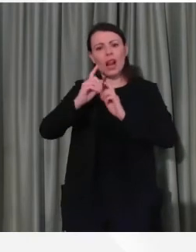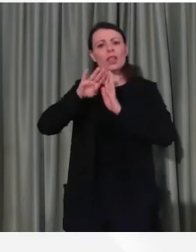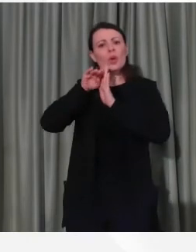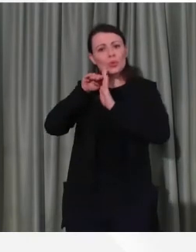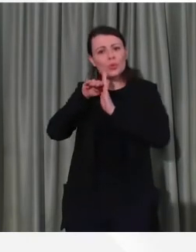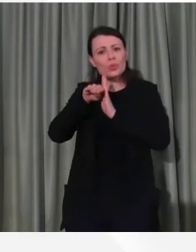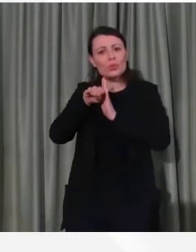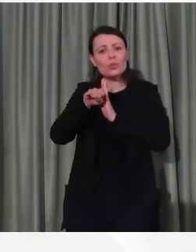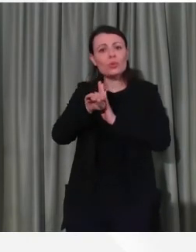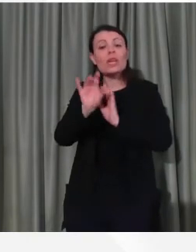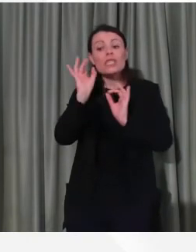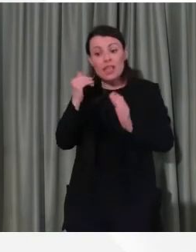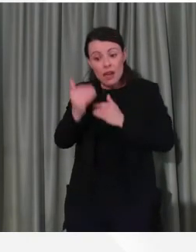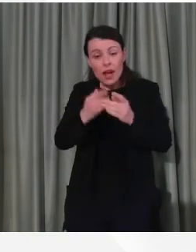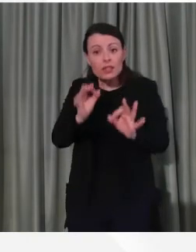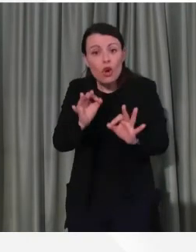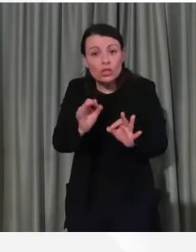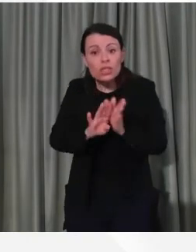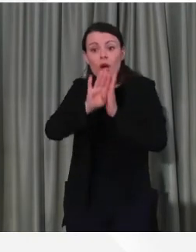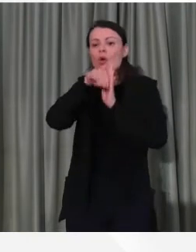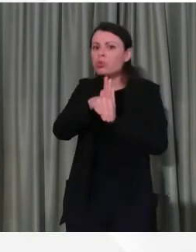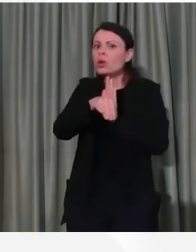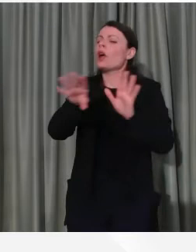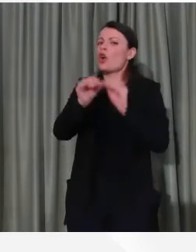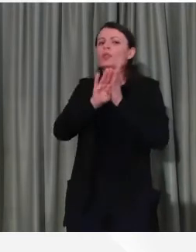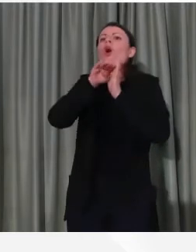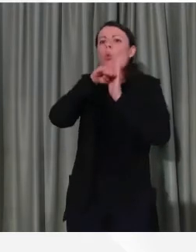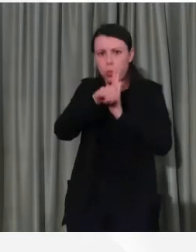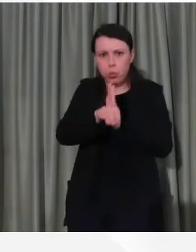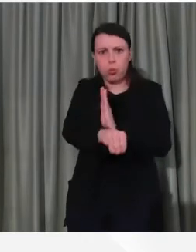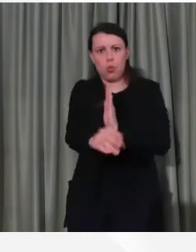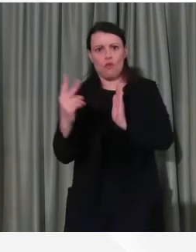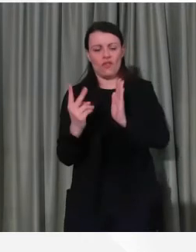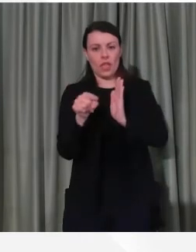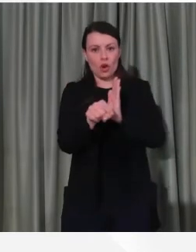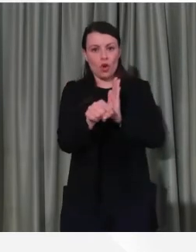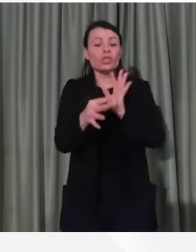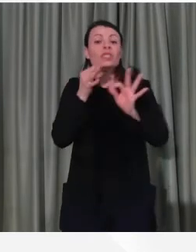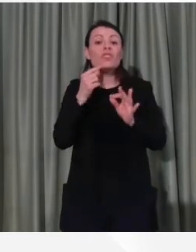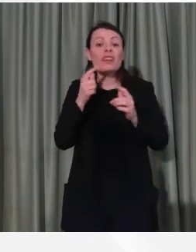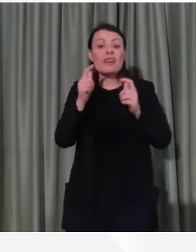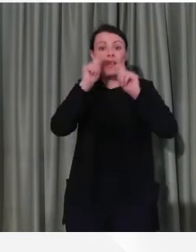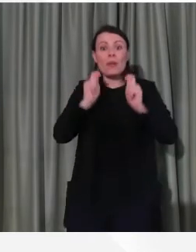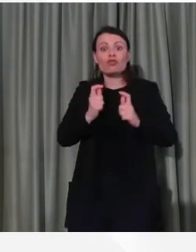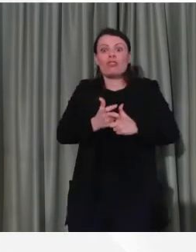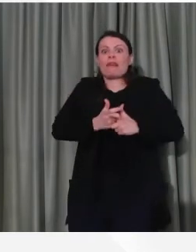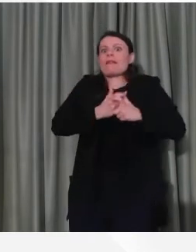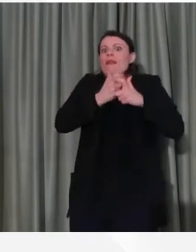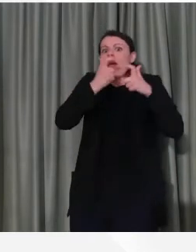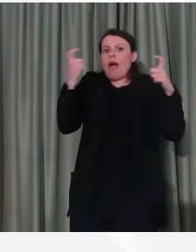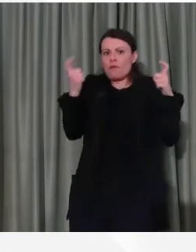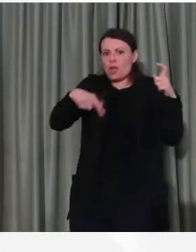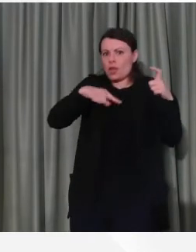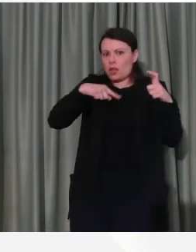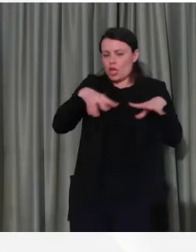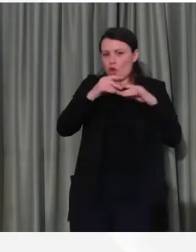si abbassa e quindi vuol dire che stiamo cominciando a uscire dalla più grave emergenza. Attenzione, voglio sottolineare